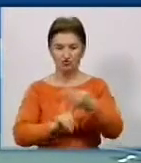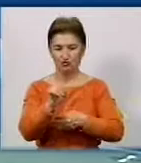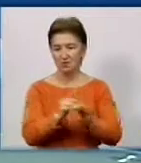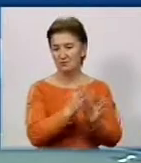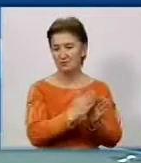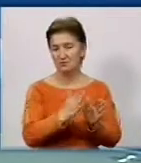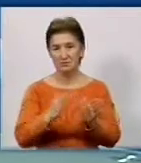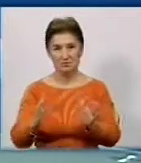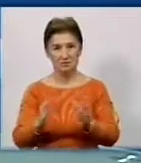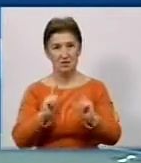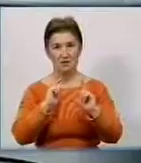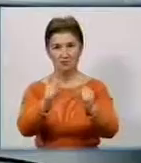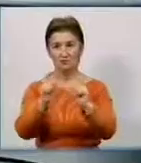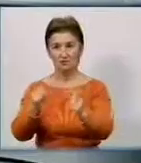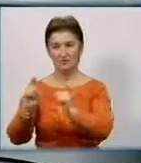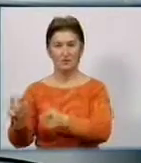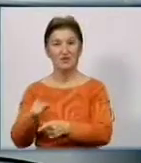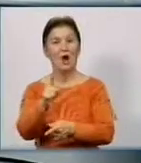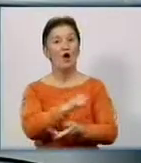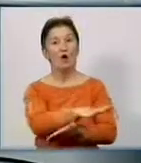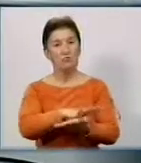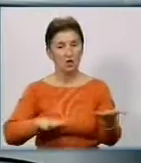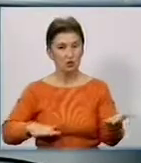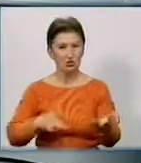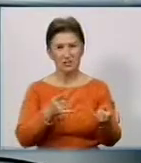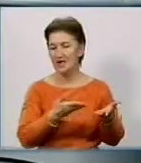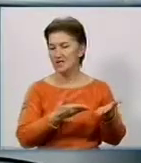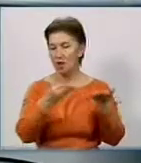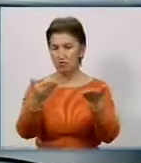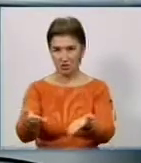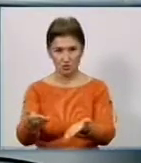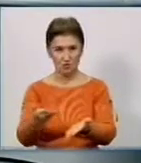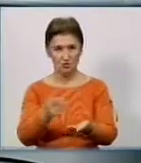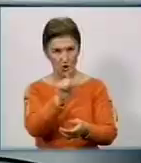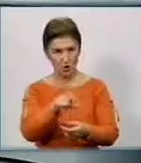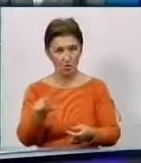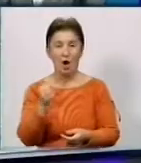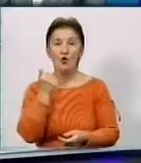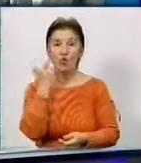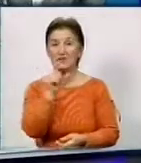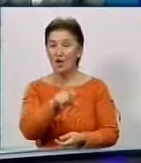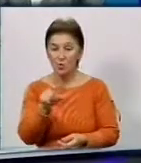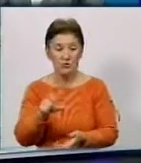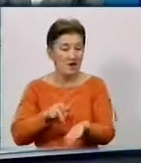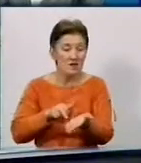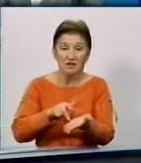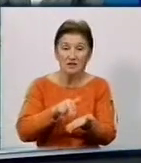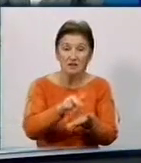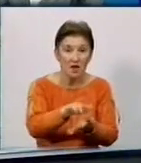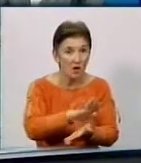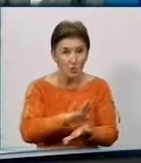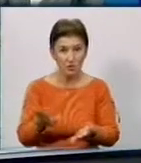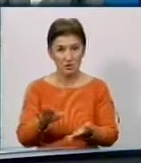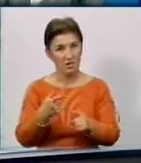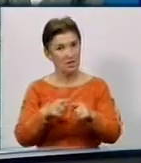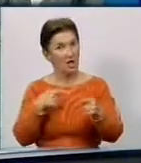вот эти обследования. До речи, продолжая тему запрошения людей, хотела бы подняти другую проблему. Когда люди не идут обследовать свое здоровье,